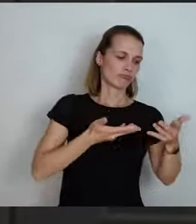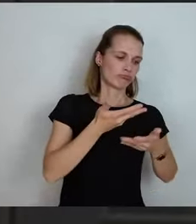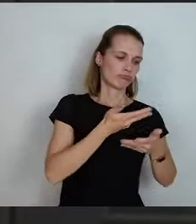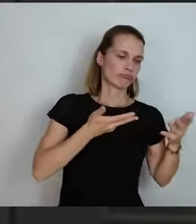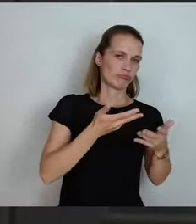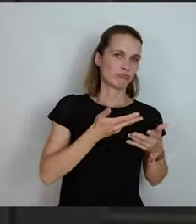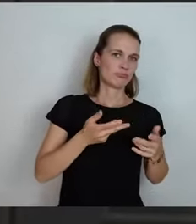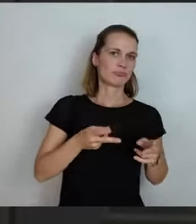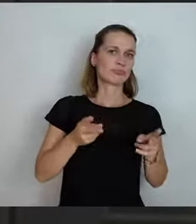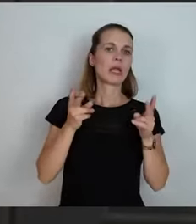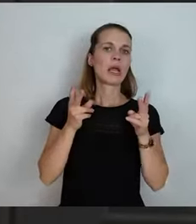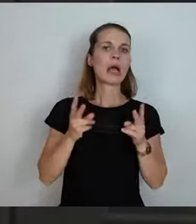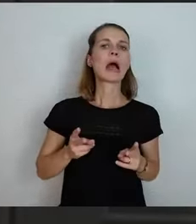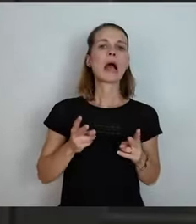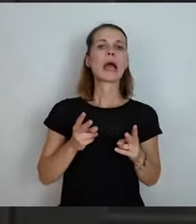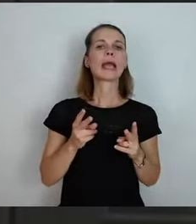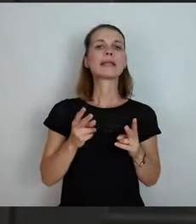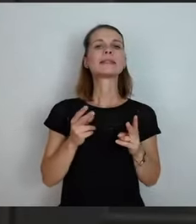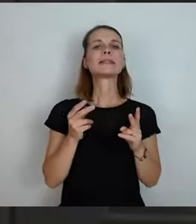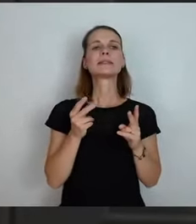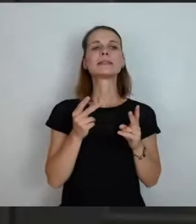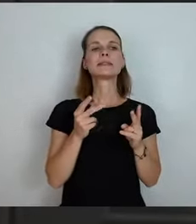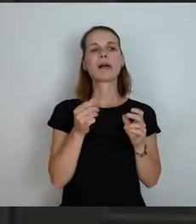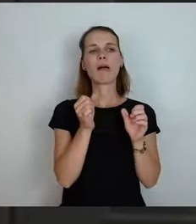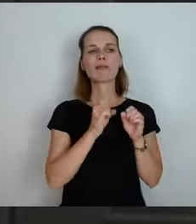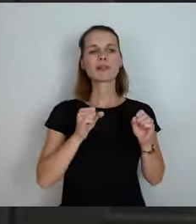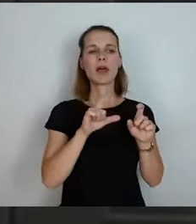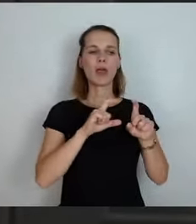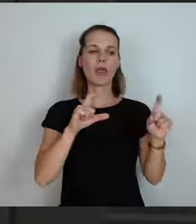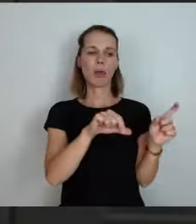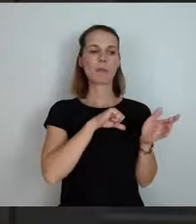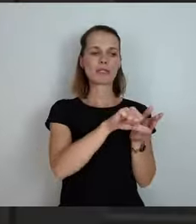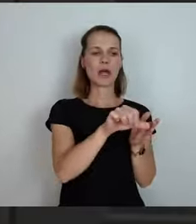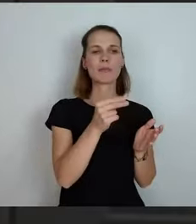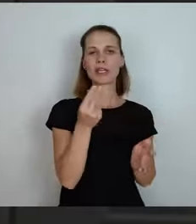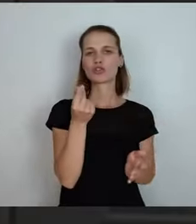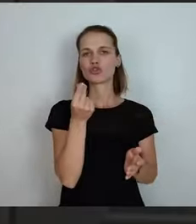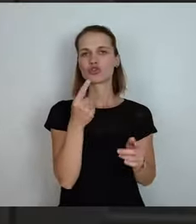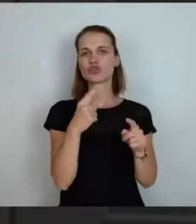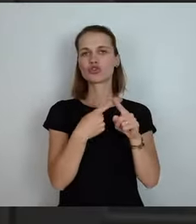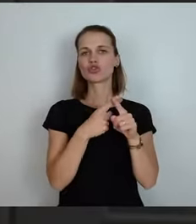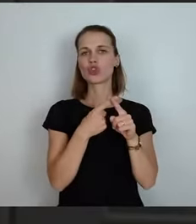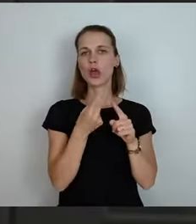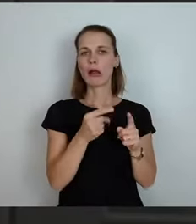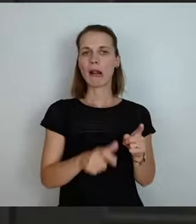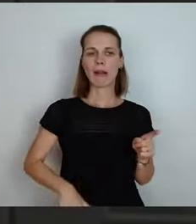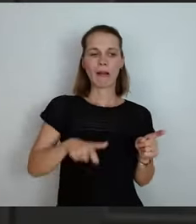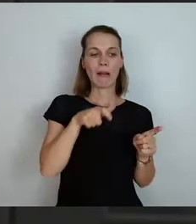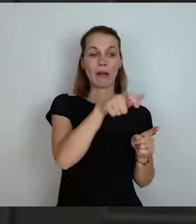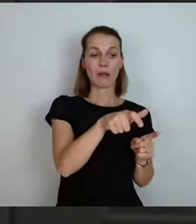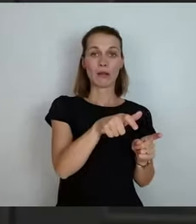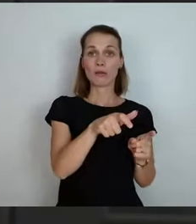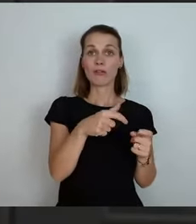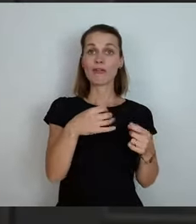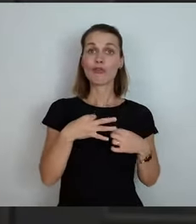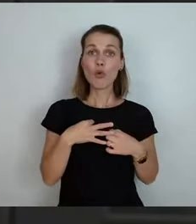vielleicht mit Steuermitteln bezahlt, das weiß ich nicht. Und sodass wir jetzt einen Baustopp dort haben.